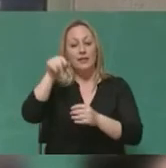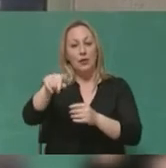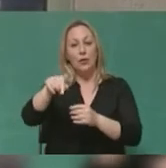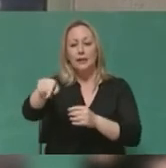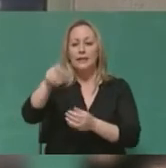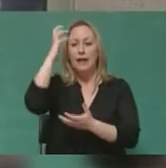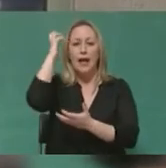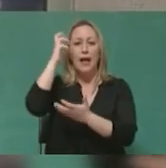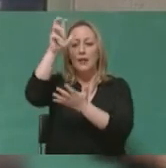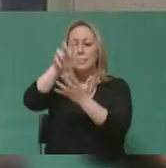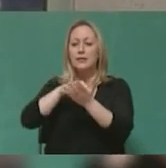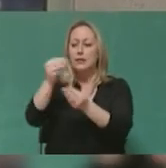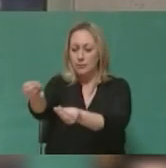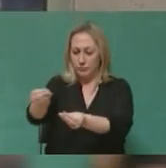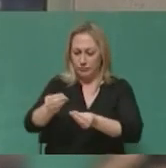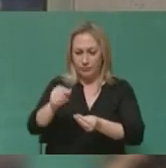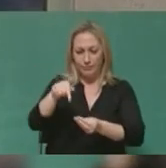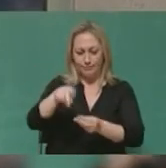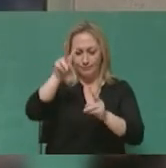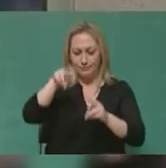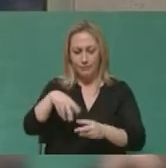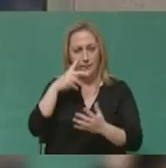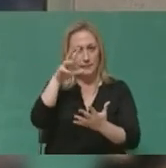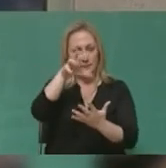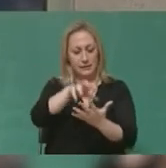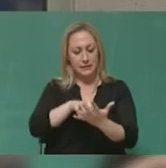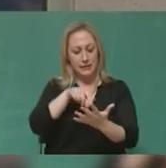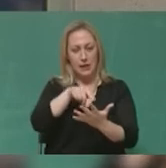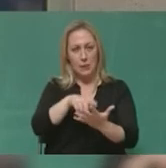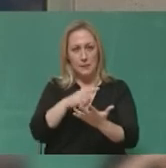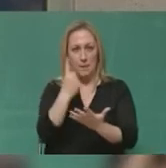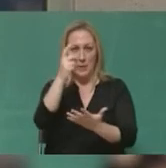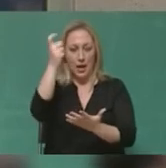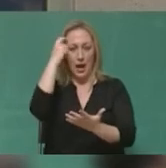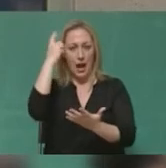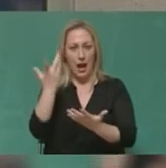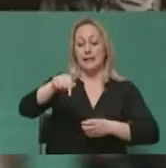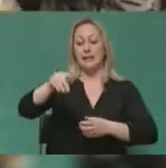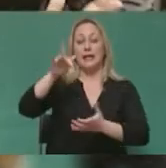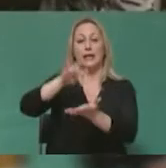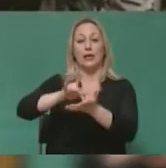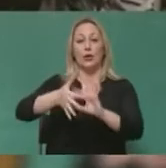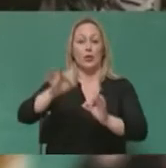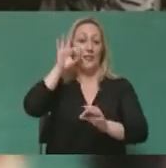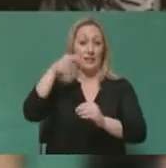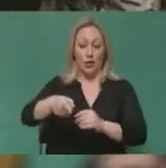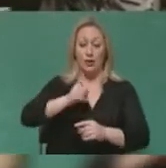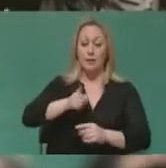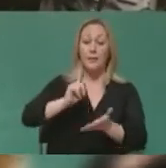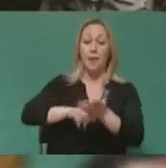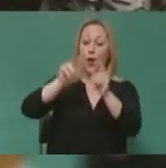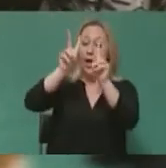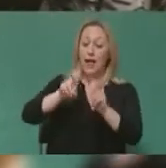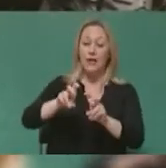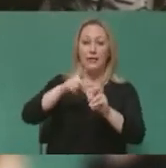και διαπιστώσαμε ότι πρόκειται για ένα μονομερές και μεροληπτικό κείμενο που συντάξει και προφανότητα να εξυπηρεθεί στο σκοπό της μετανομασίας. Δεν γίνονται έτσι οι έρευνες, ούτε